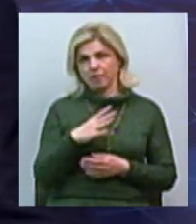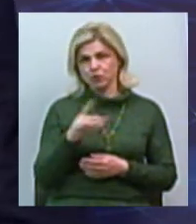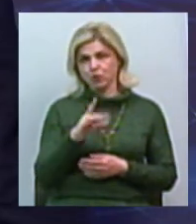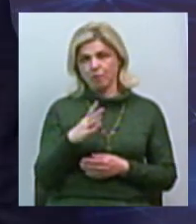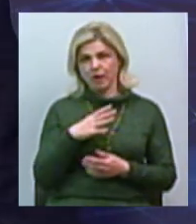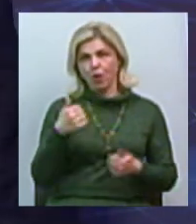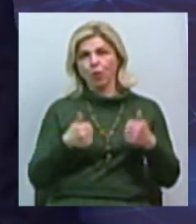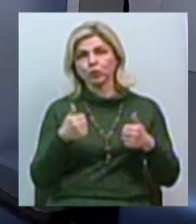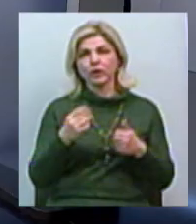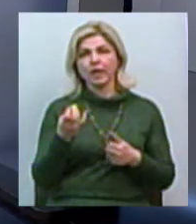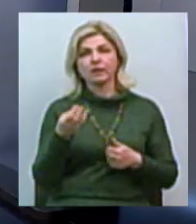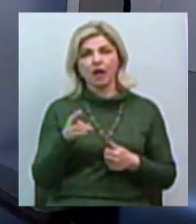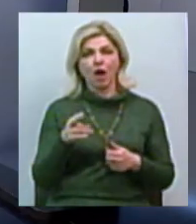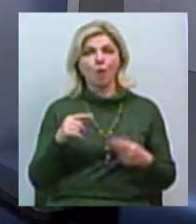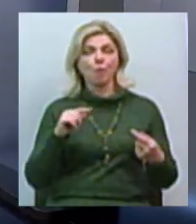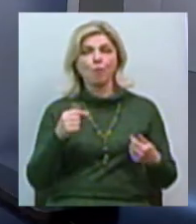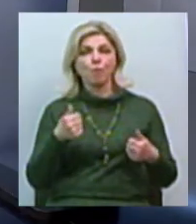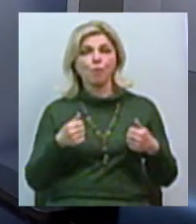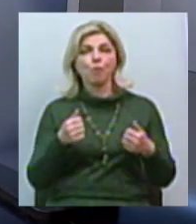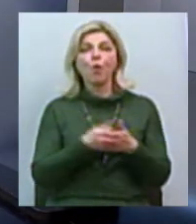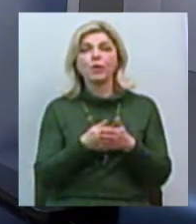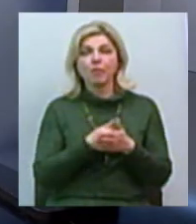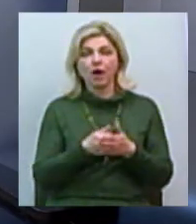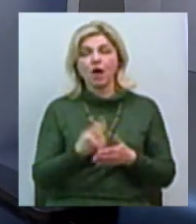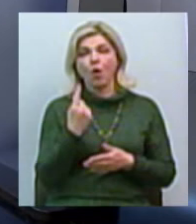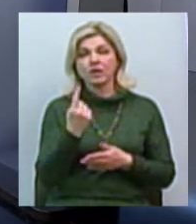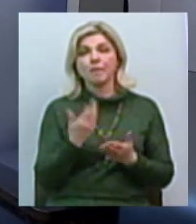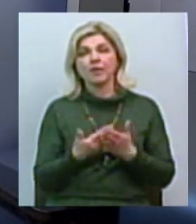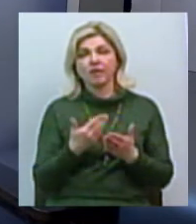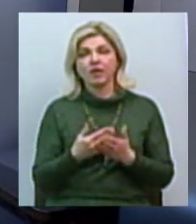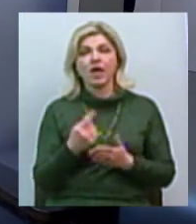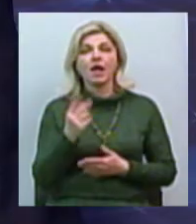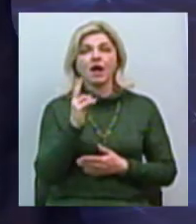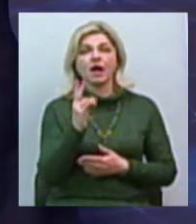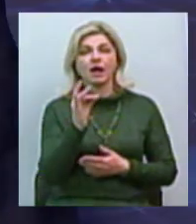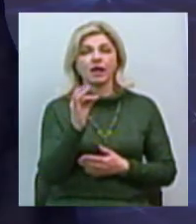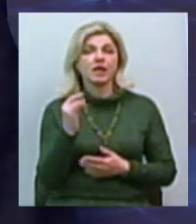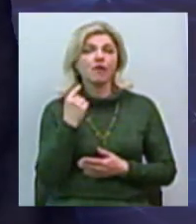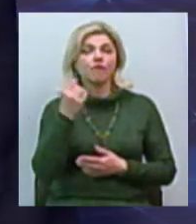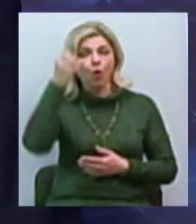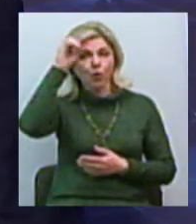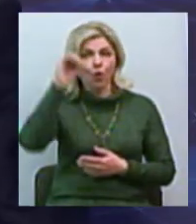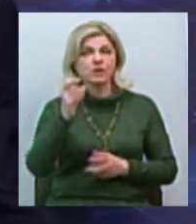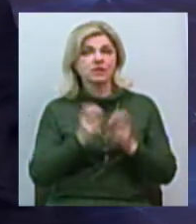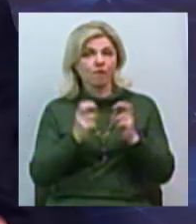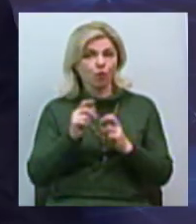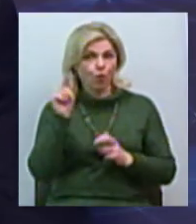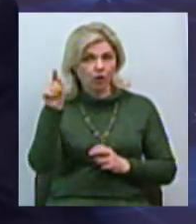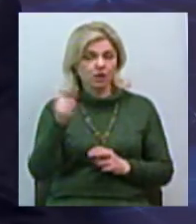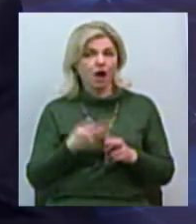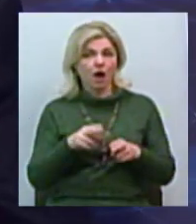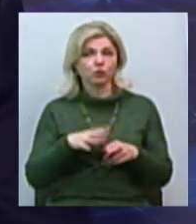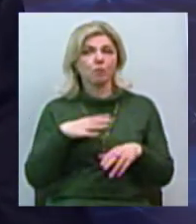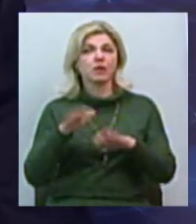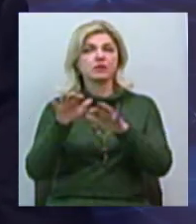конкурентна борьба. Один із единственніших примерів, це Криворожсталь, той знаменийший завод, який був отобран у